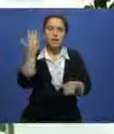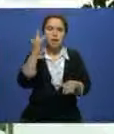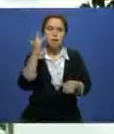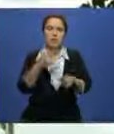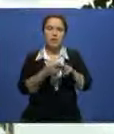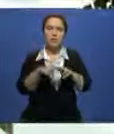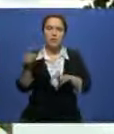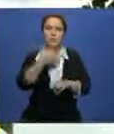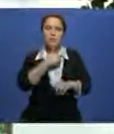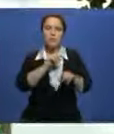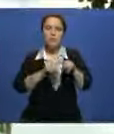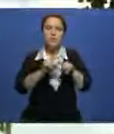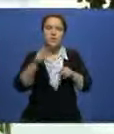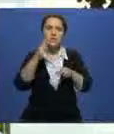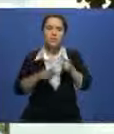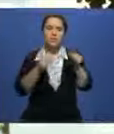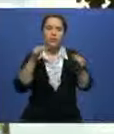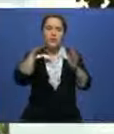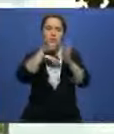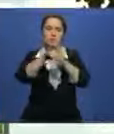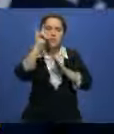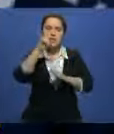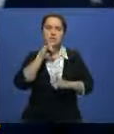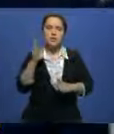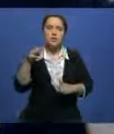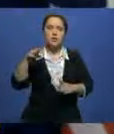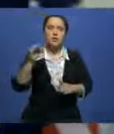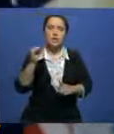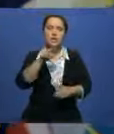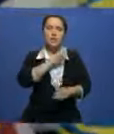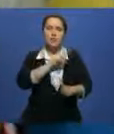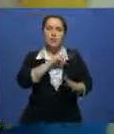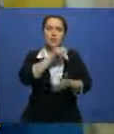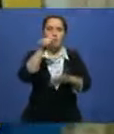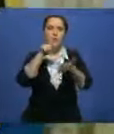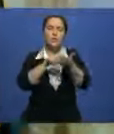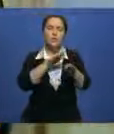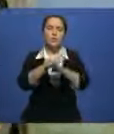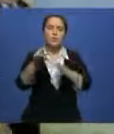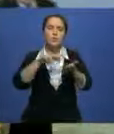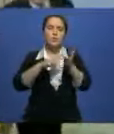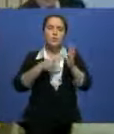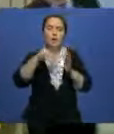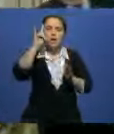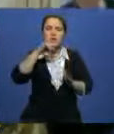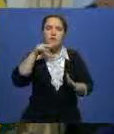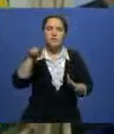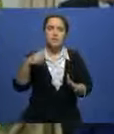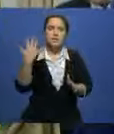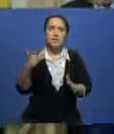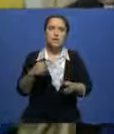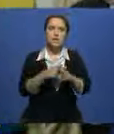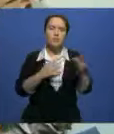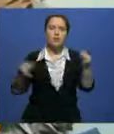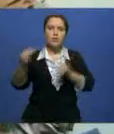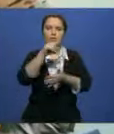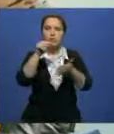важность скорейшего завершения переговоров по вступлению Казахстана в ВТО и сотрудничества, касающегося вопроса выполнения стратегии Казахстан-2050.